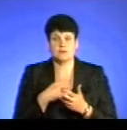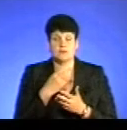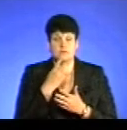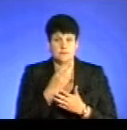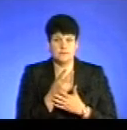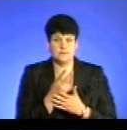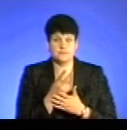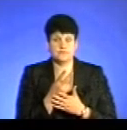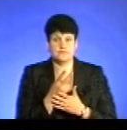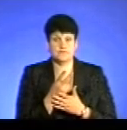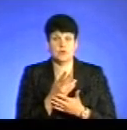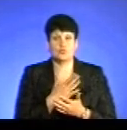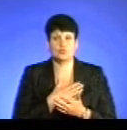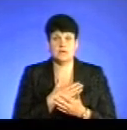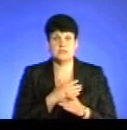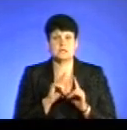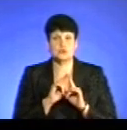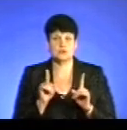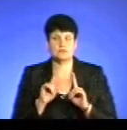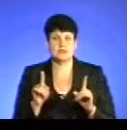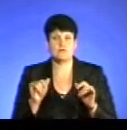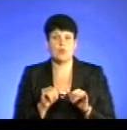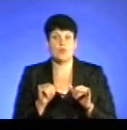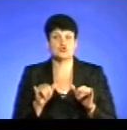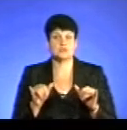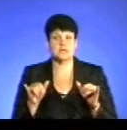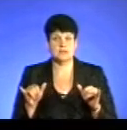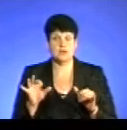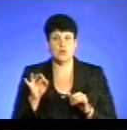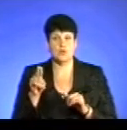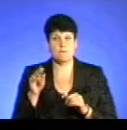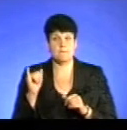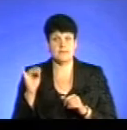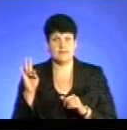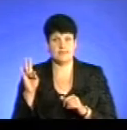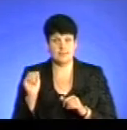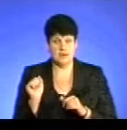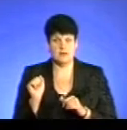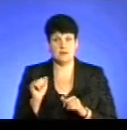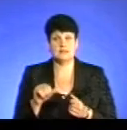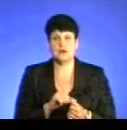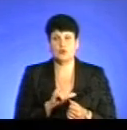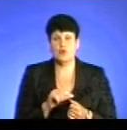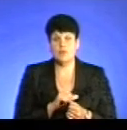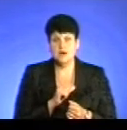в нас особливо поширена опійна наркоманії, і наркоманії,